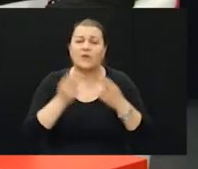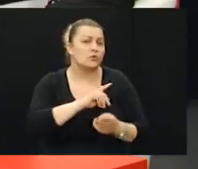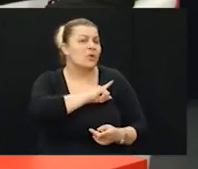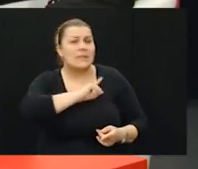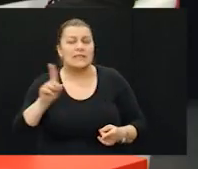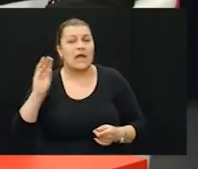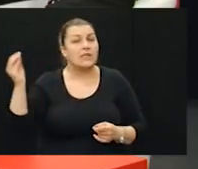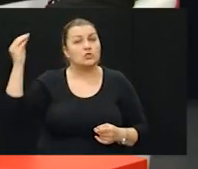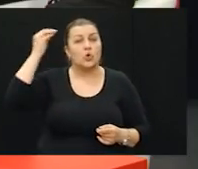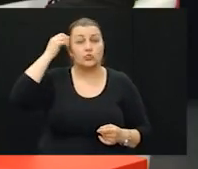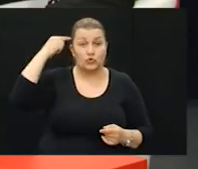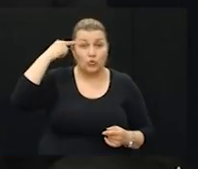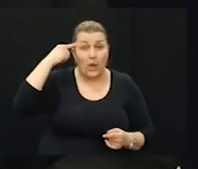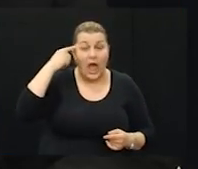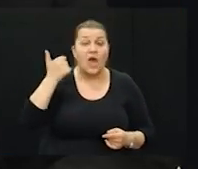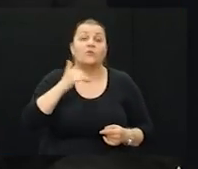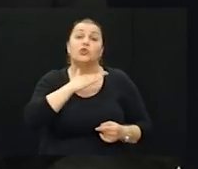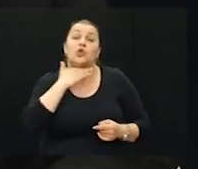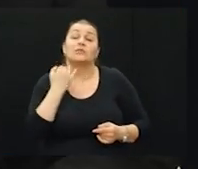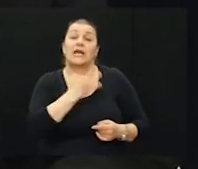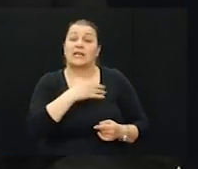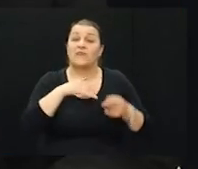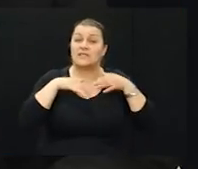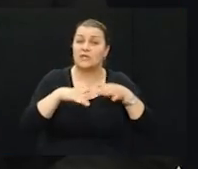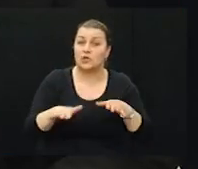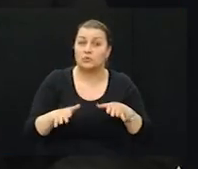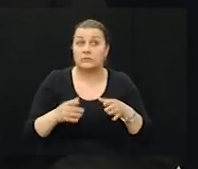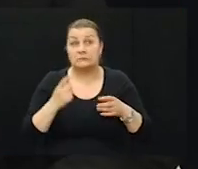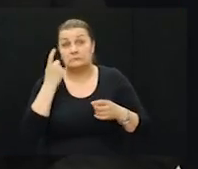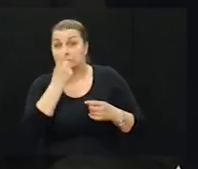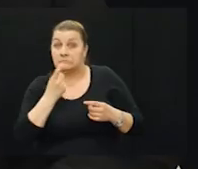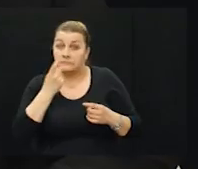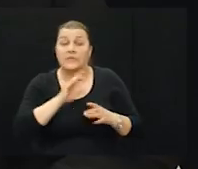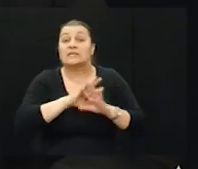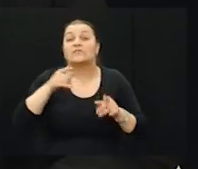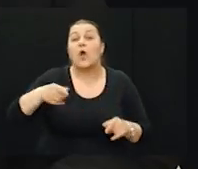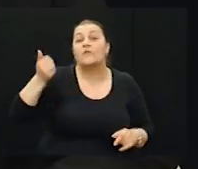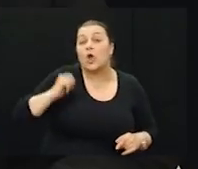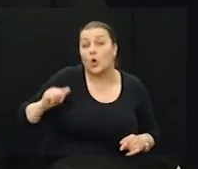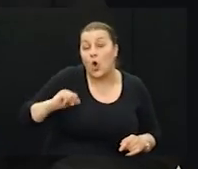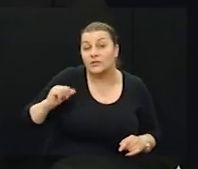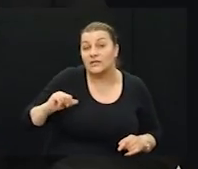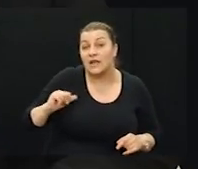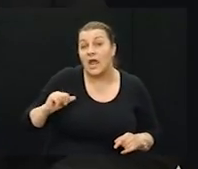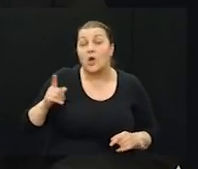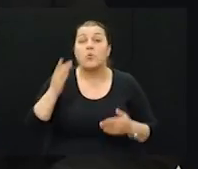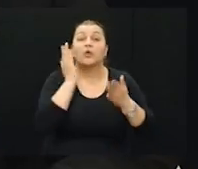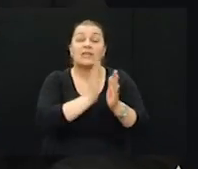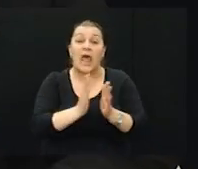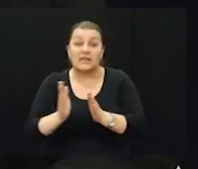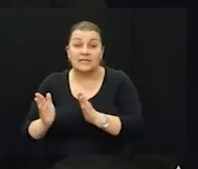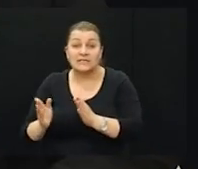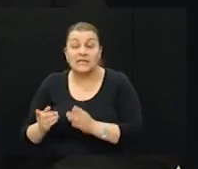nikad neće ući u glavu i dosta hrvatskih ljudi je bilo skeptik. Sve te godine po